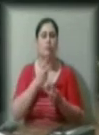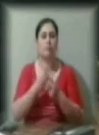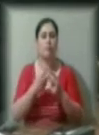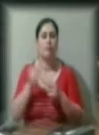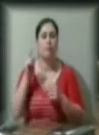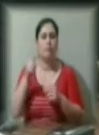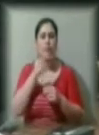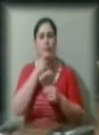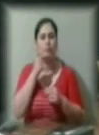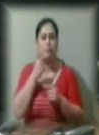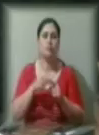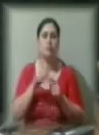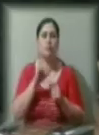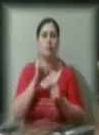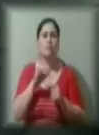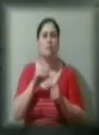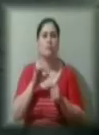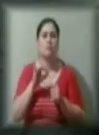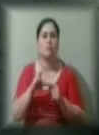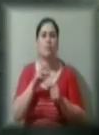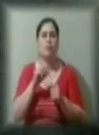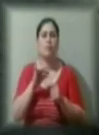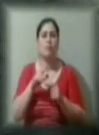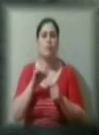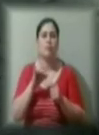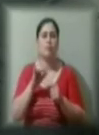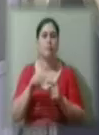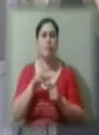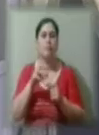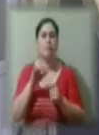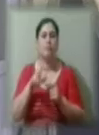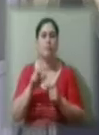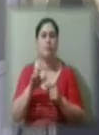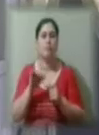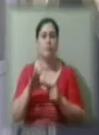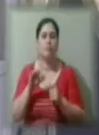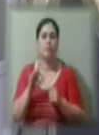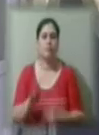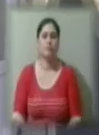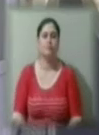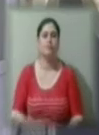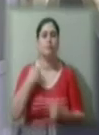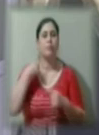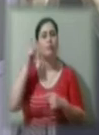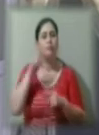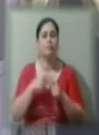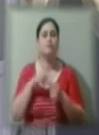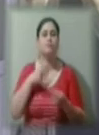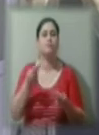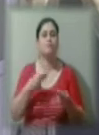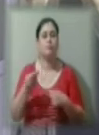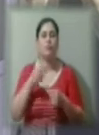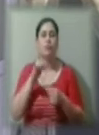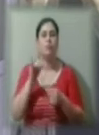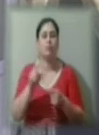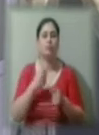Сизоновича, Микола Карпюка та Едем Бекірова. Ми знаємо, що був підписаний указ про День